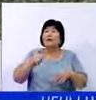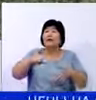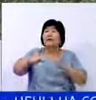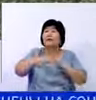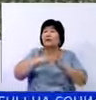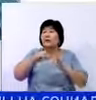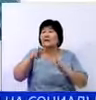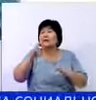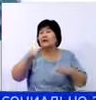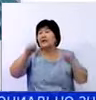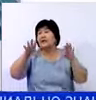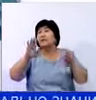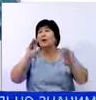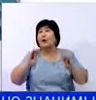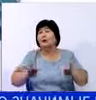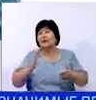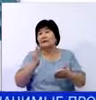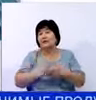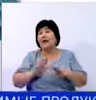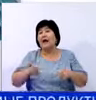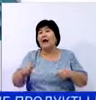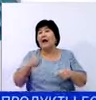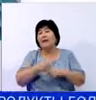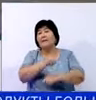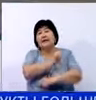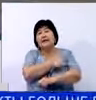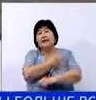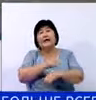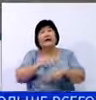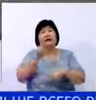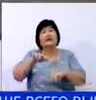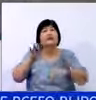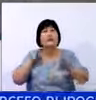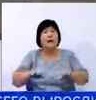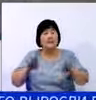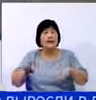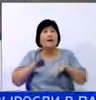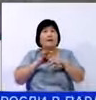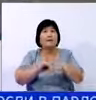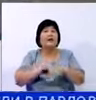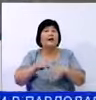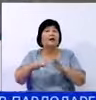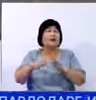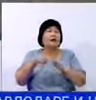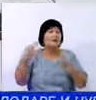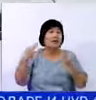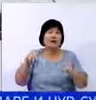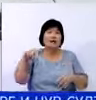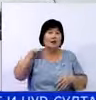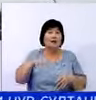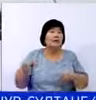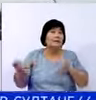мечетях, а в специально установленных местными акиматами и санитарными врачами местах. К проведению обряда не допускается ни